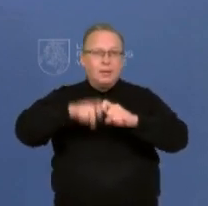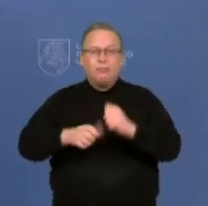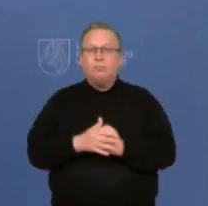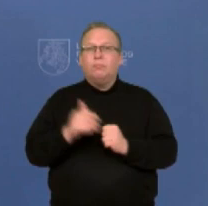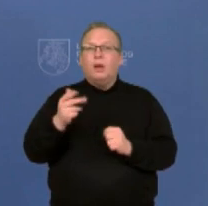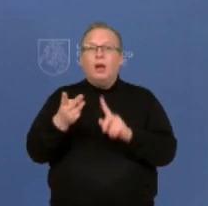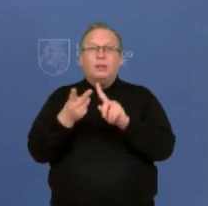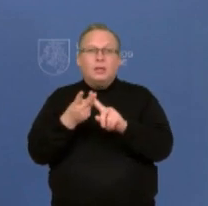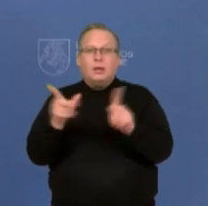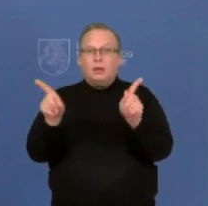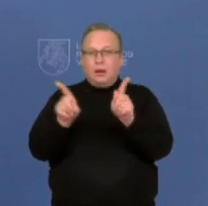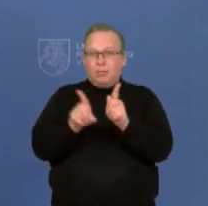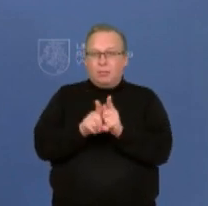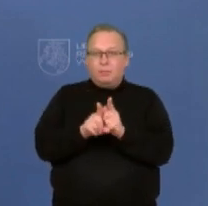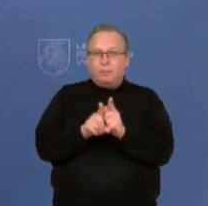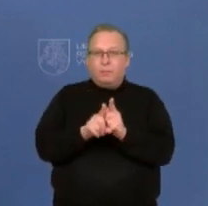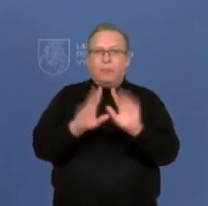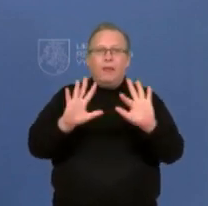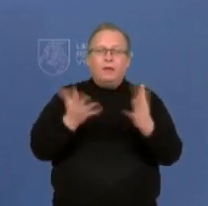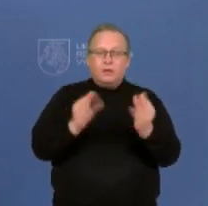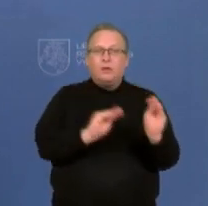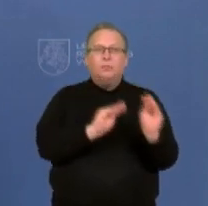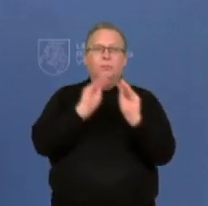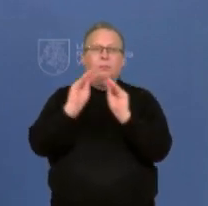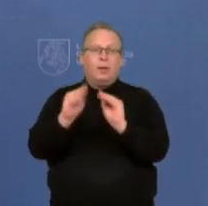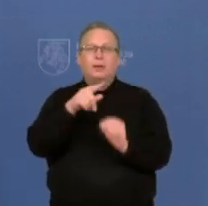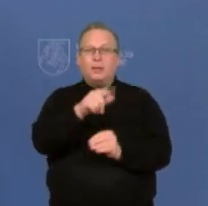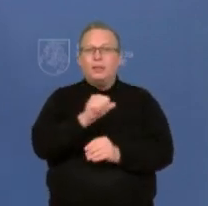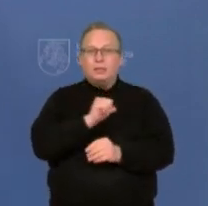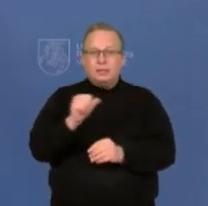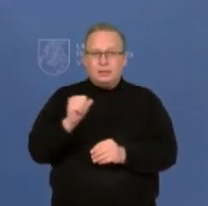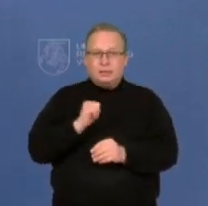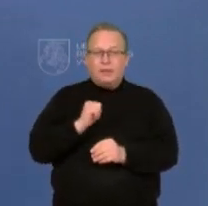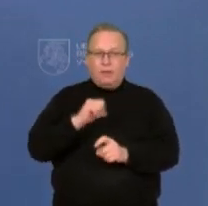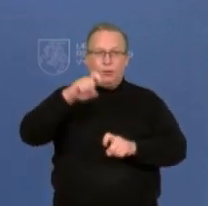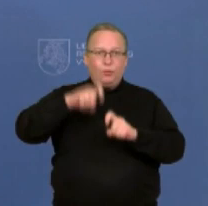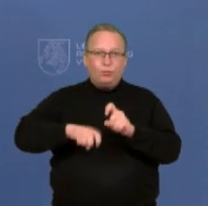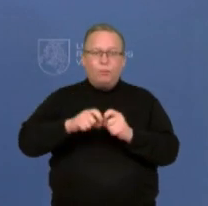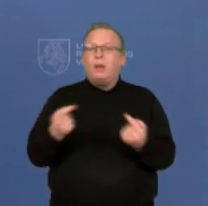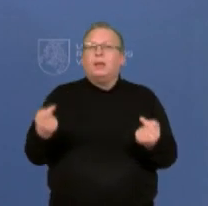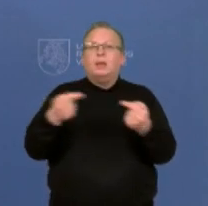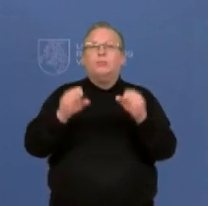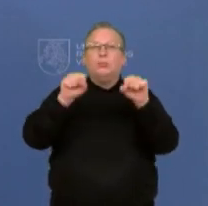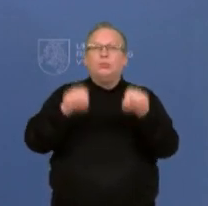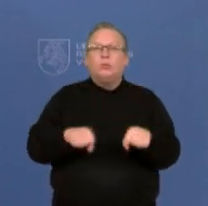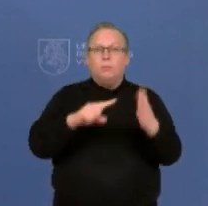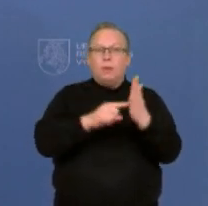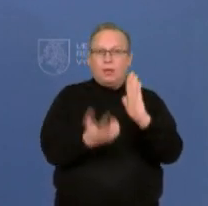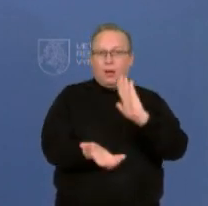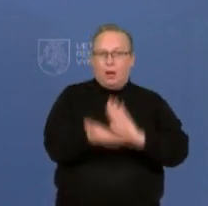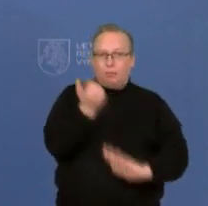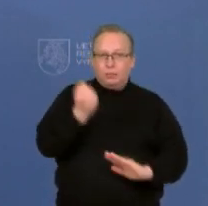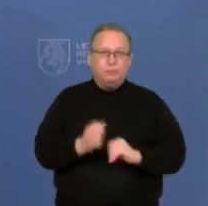na, nežinau, įskaitmenizuoti ar kitaip patvirtinti, kad tie savi kontrolės testai būtų tinkami galimybių pasui gauti.